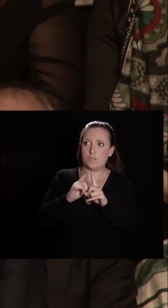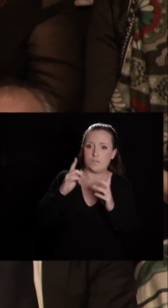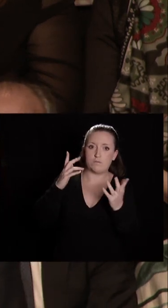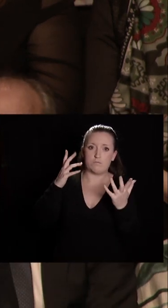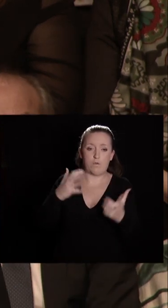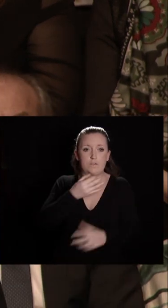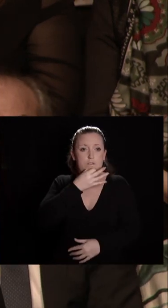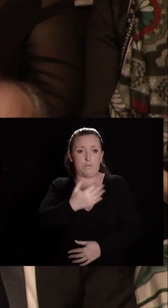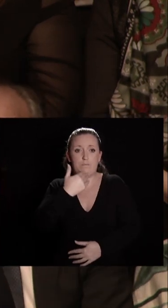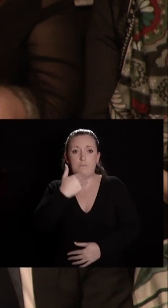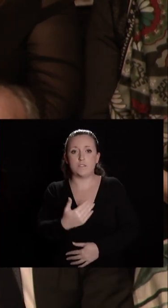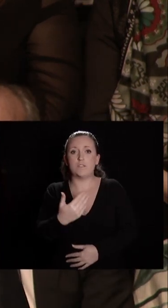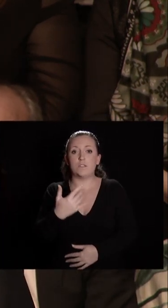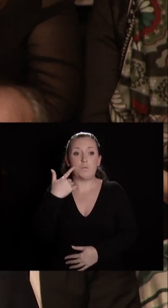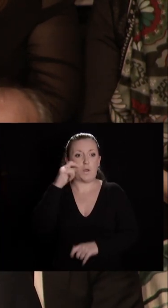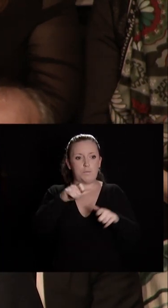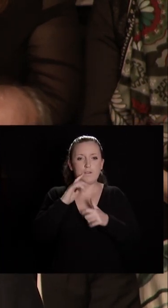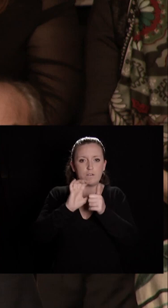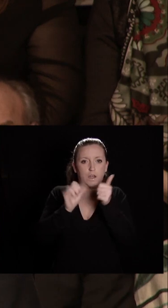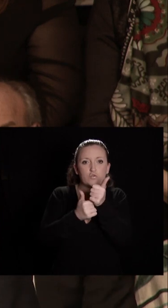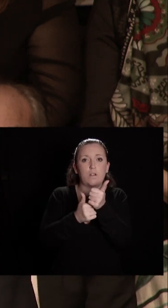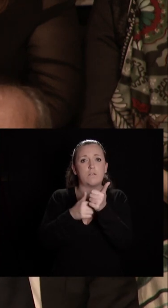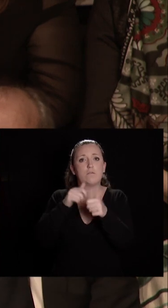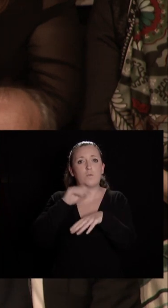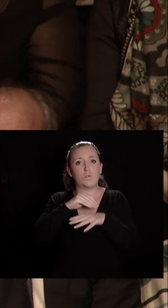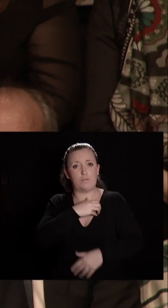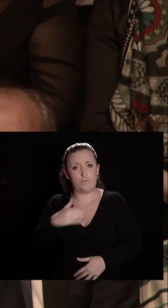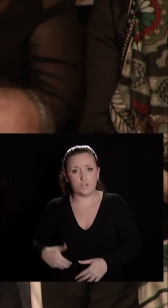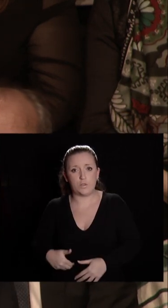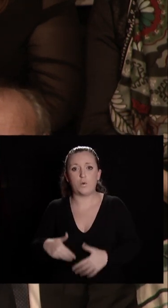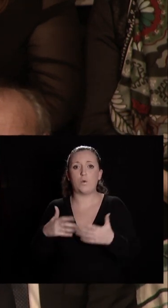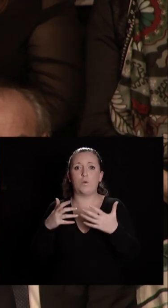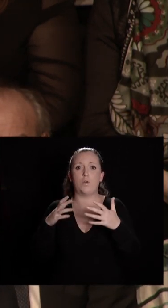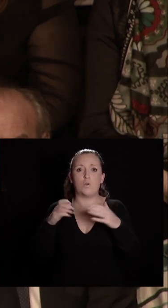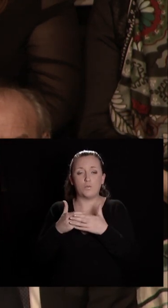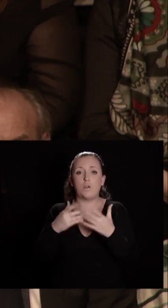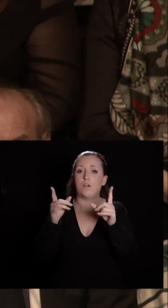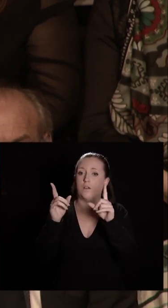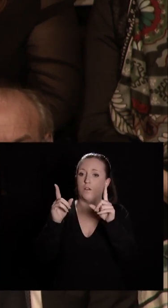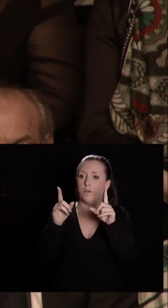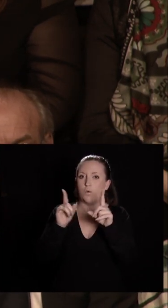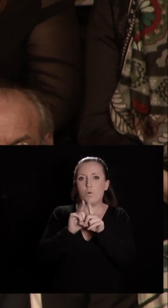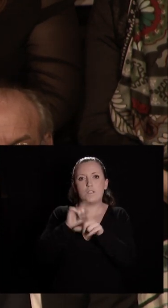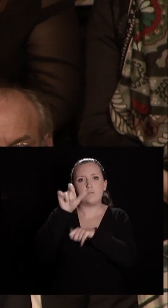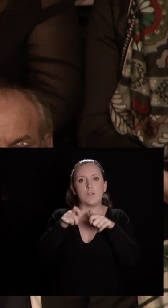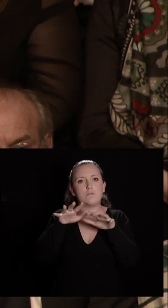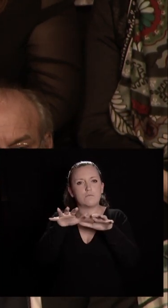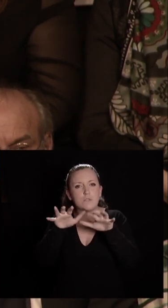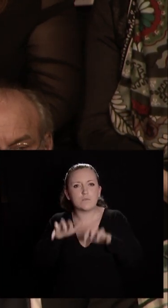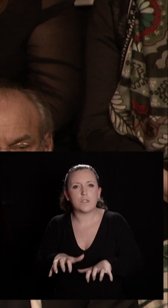adresser mes remerciements aux adjoints, mes adjoints, aux conseillers municipaux, communautaires, aux personnels de l'administration